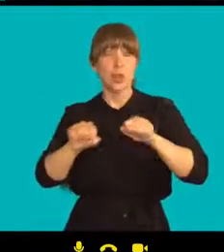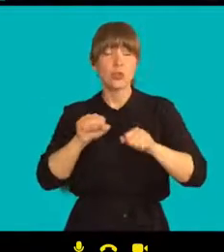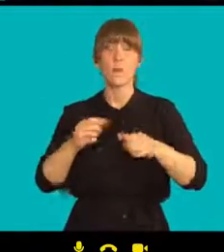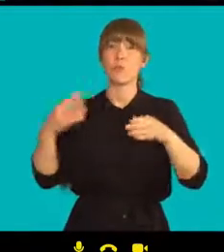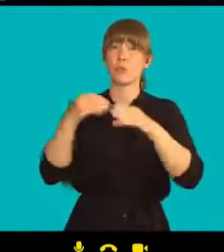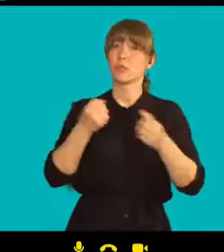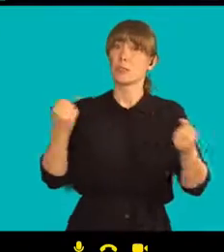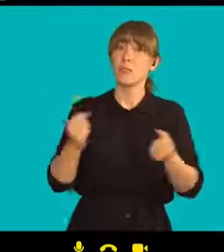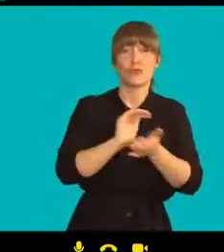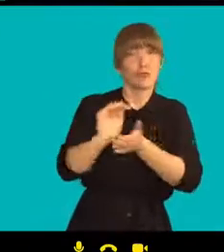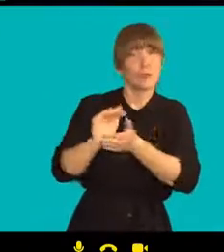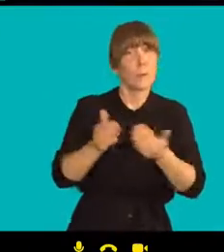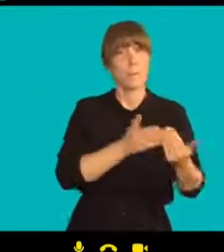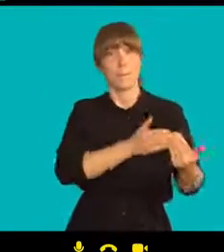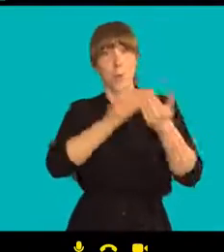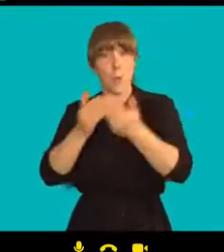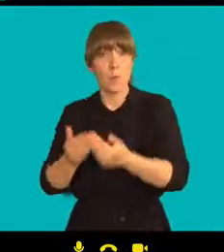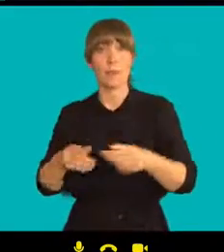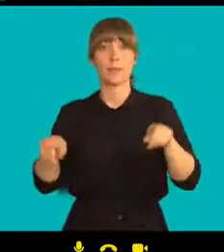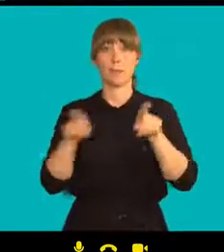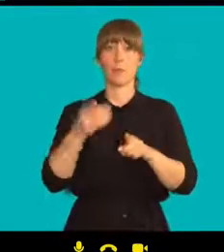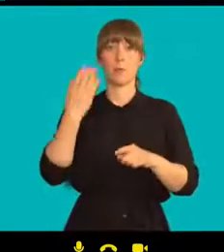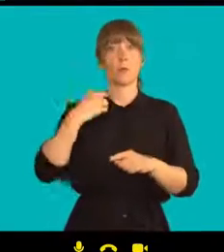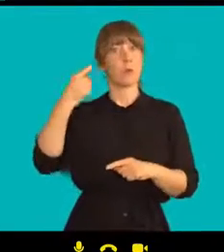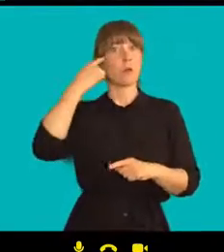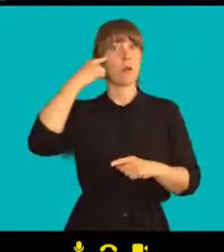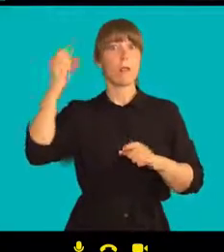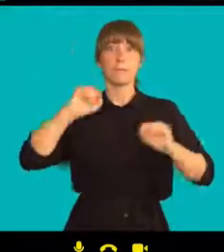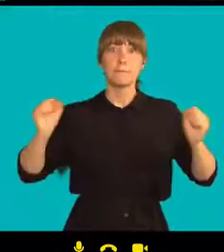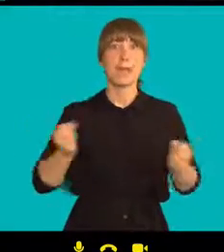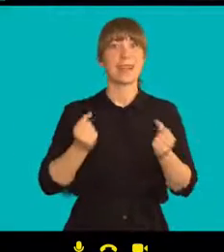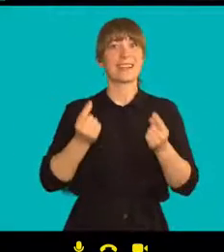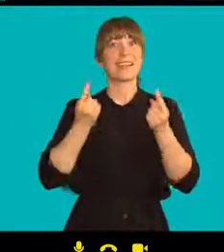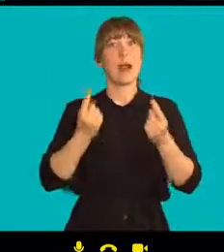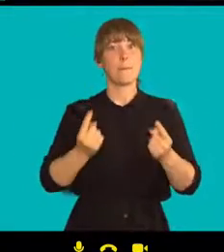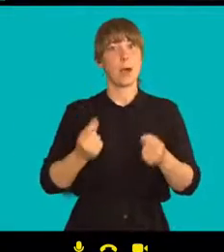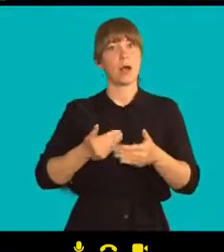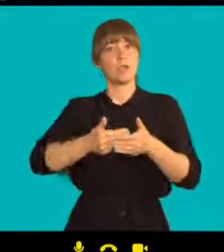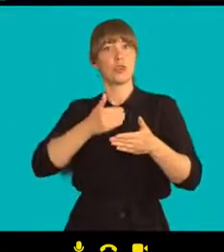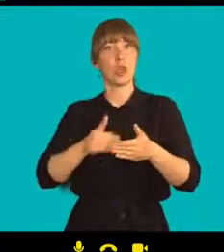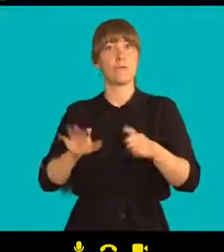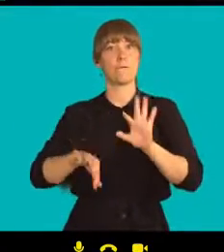Začala se také věnovat kampani před volbami v Bělorusku.